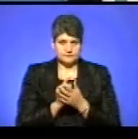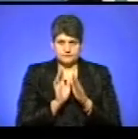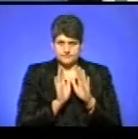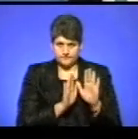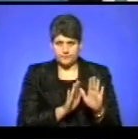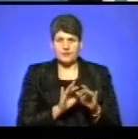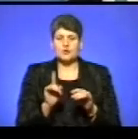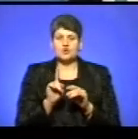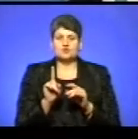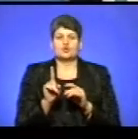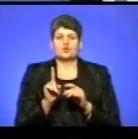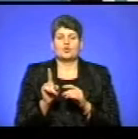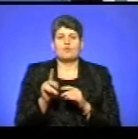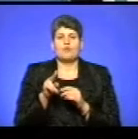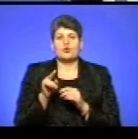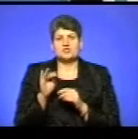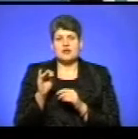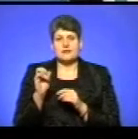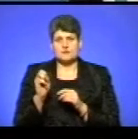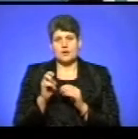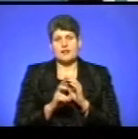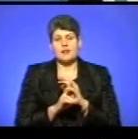що до самої Почаївської лаври.